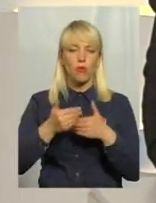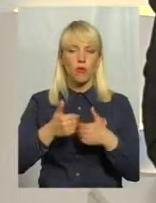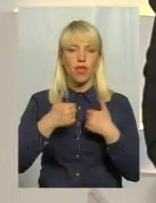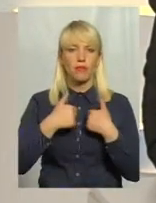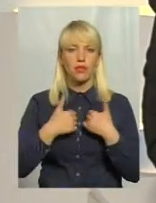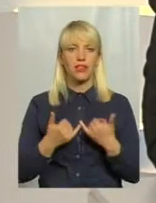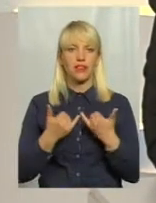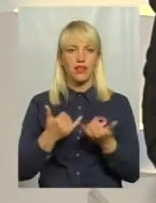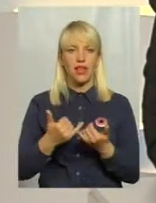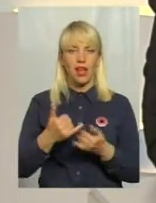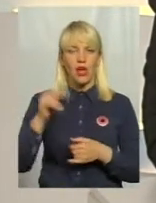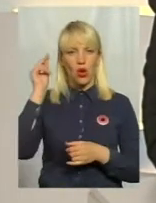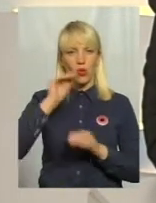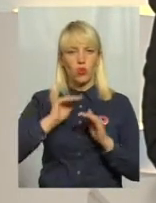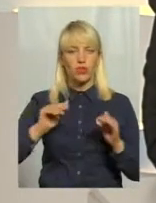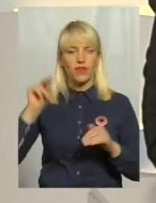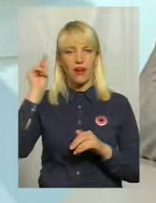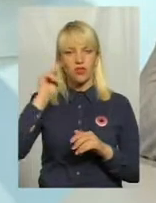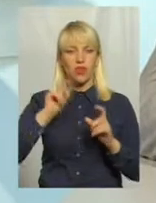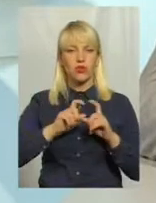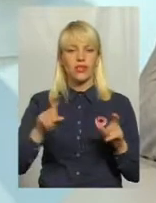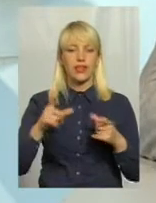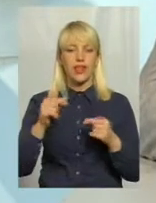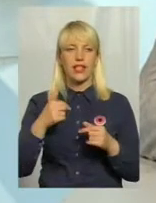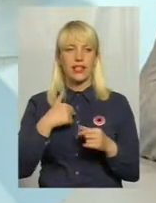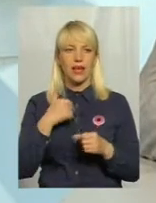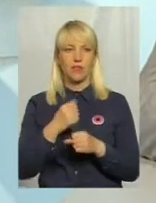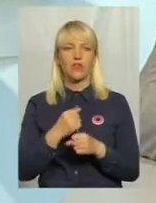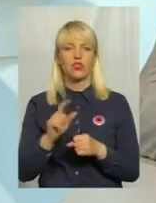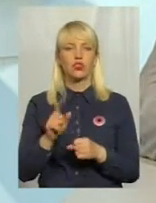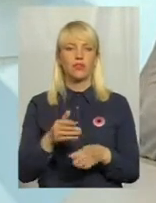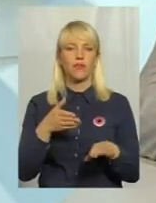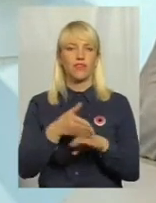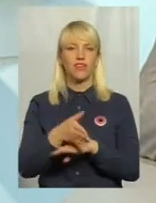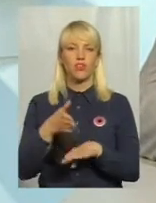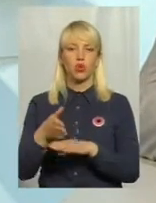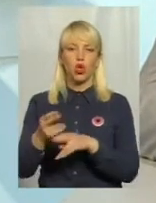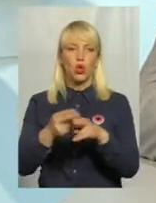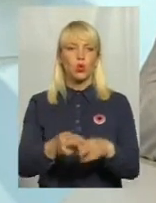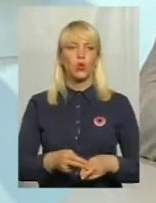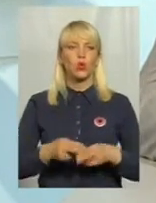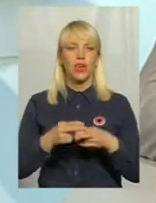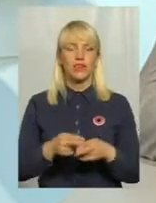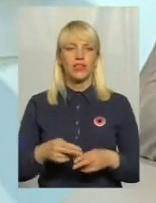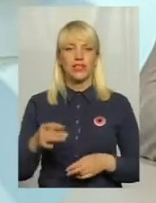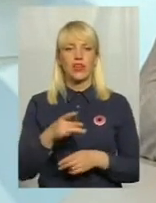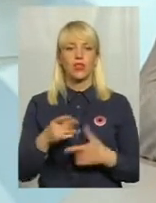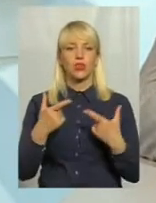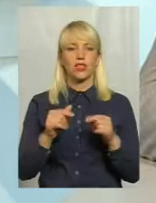учнів навчального закладу, де я працював, що вони відвідали той же самий Дунаєвайський район, де діти,